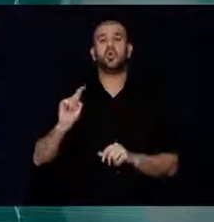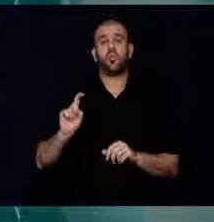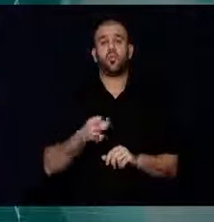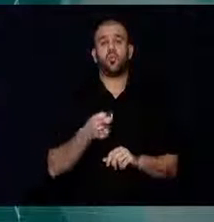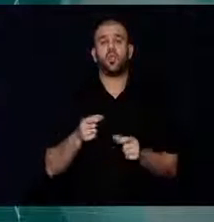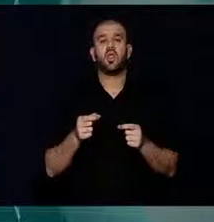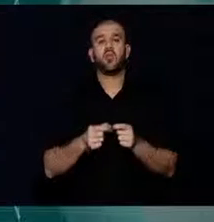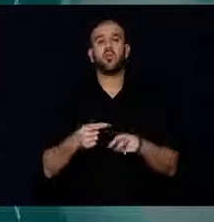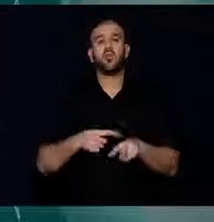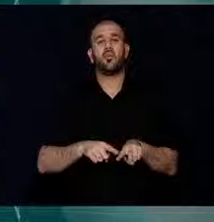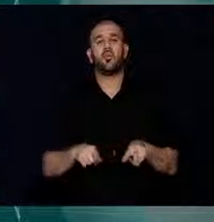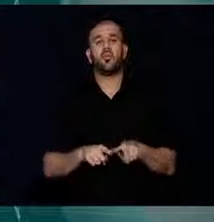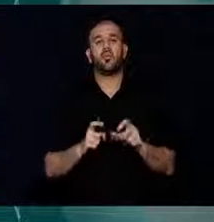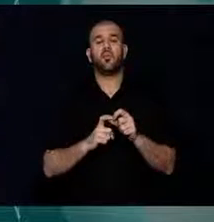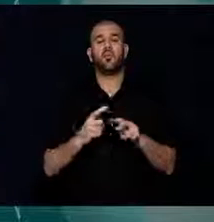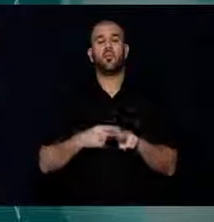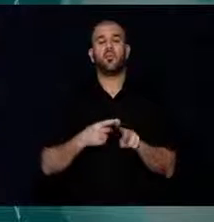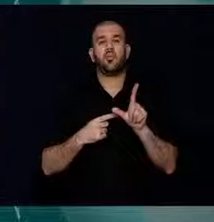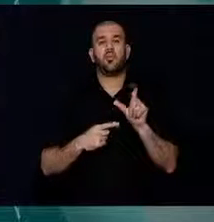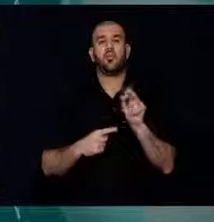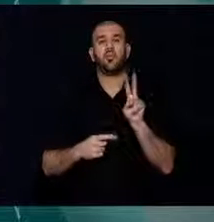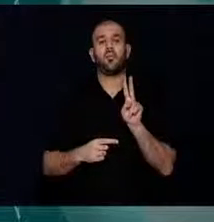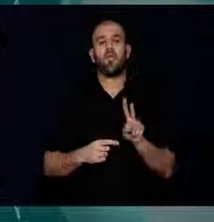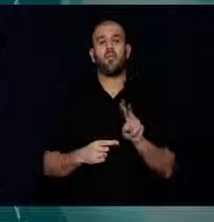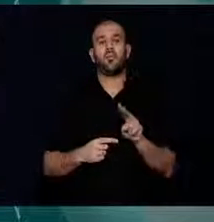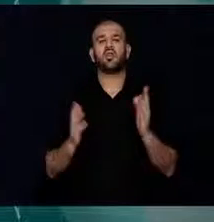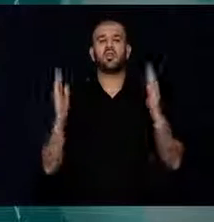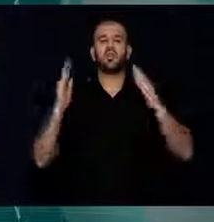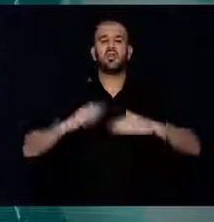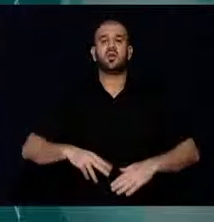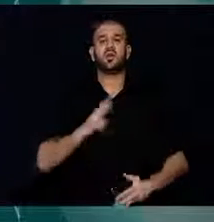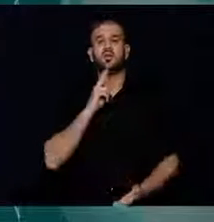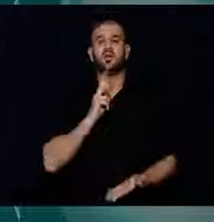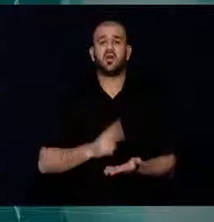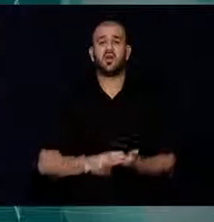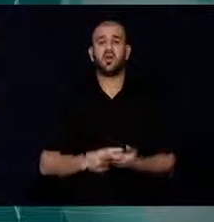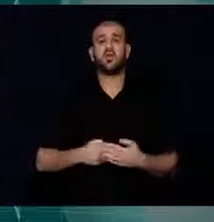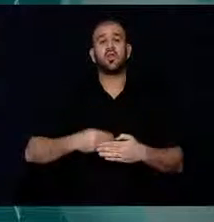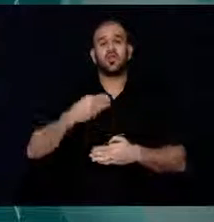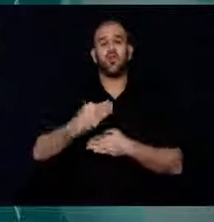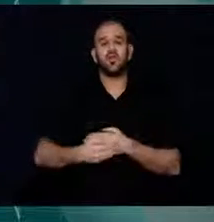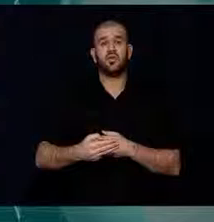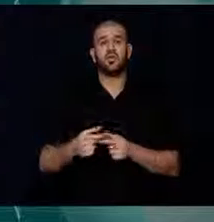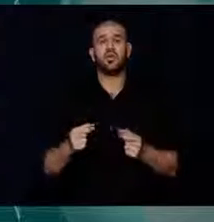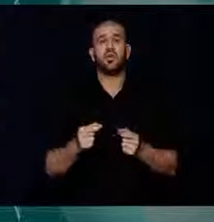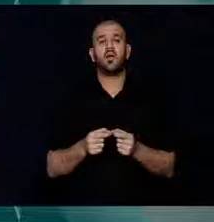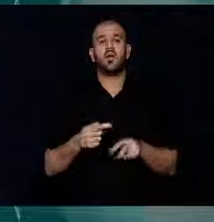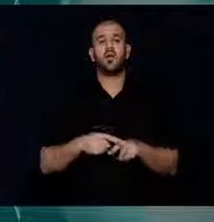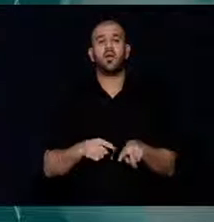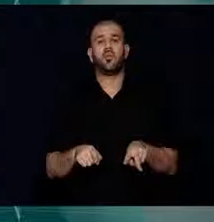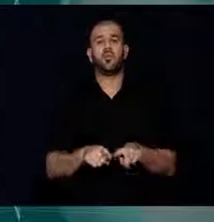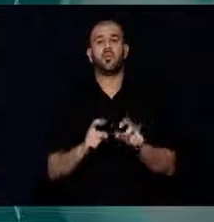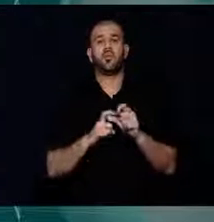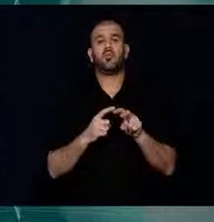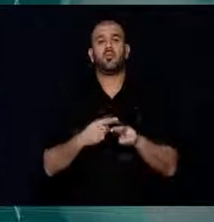Bangalovların sahipleri, Burhan Kalın ve Gültekin Erdoğan, Mahkemeye çıkarıldı.